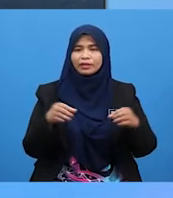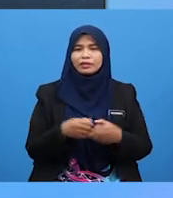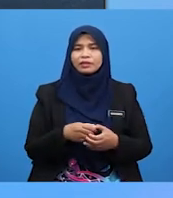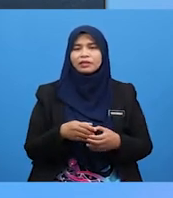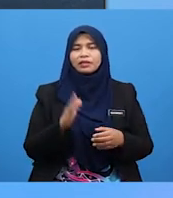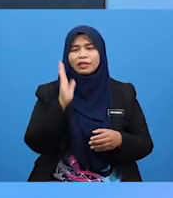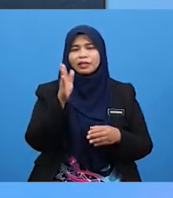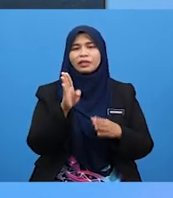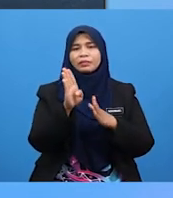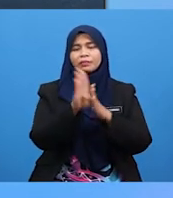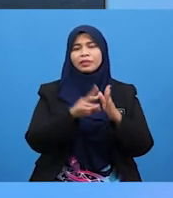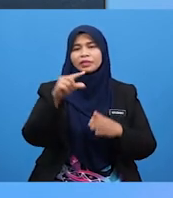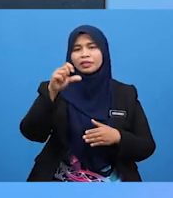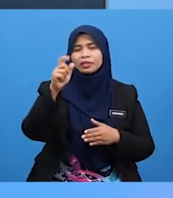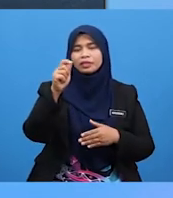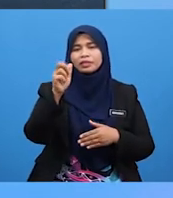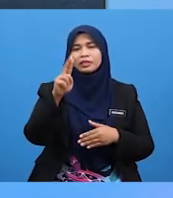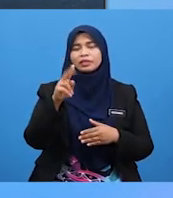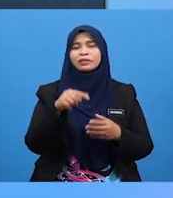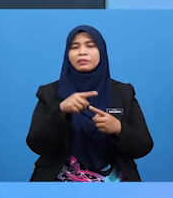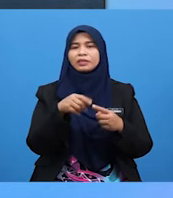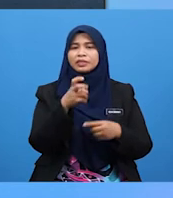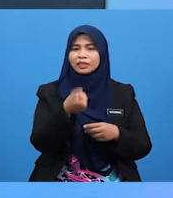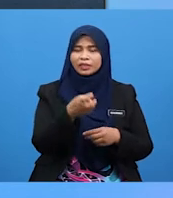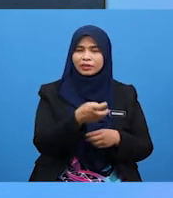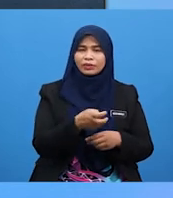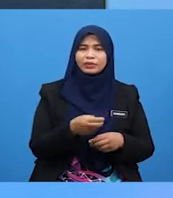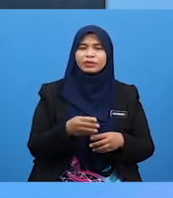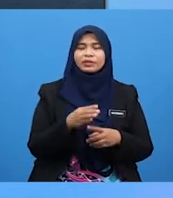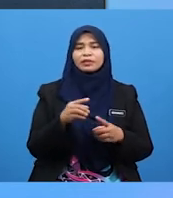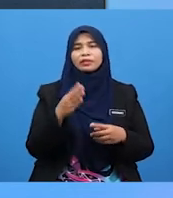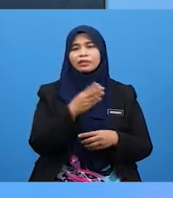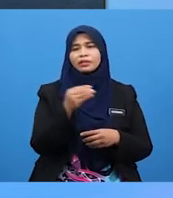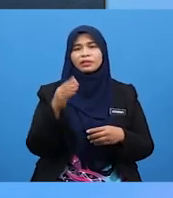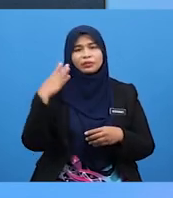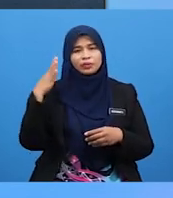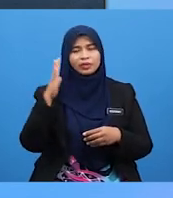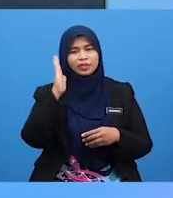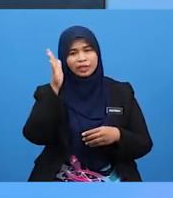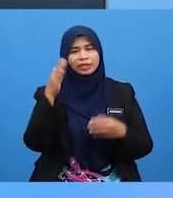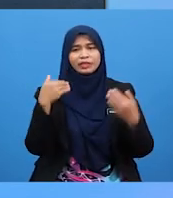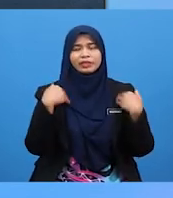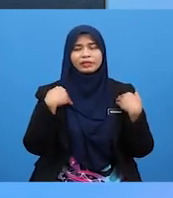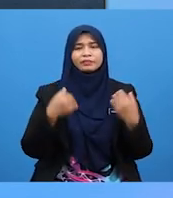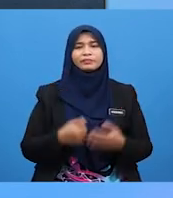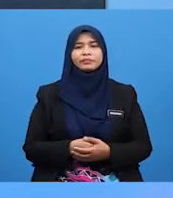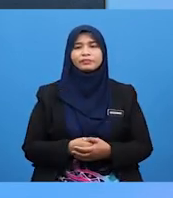Akan Bergetar Apabila Diketuk Dan Bunyi Akan Terhasil